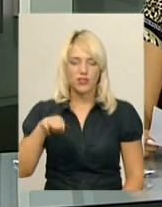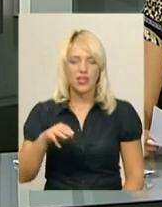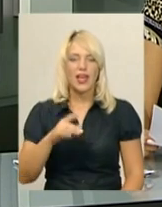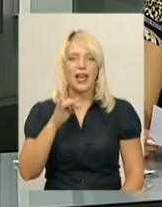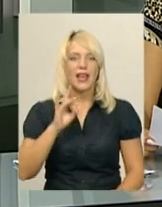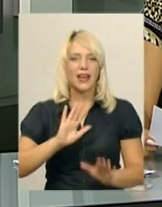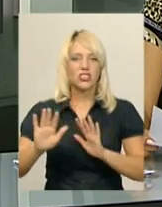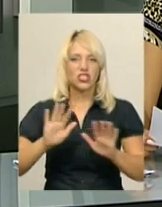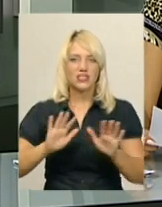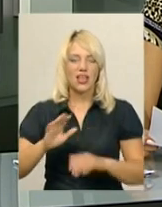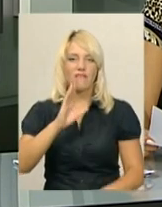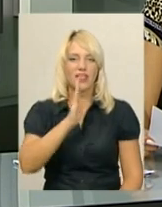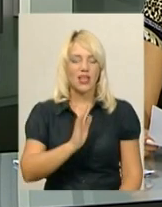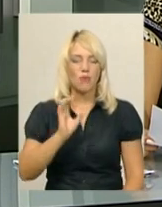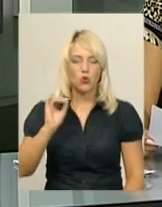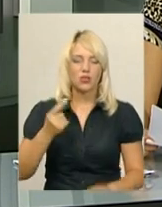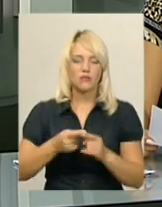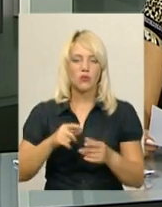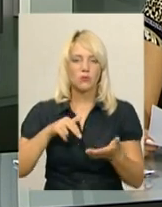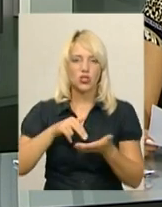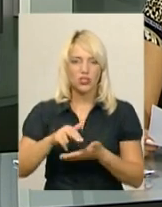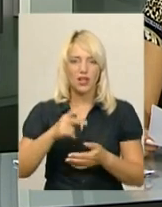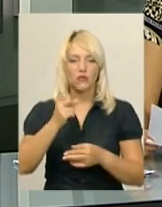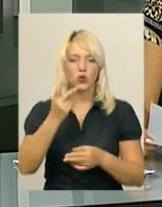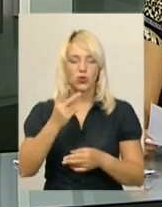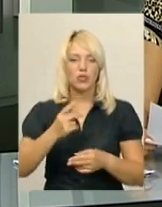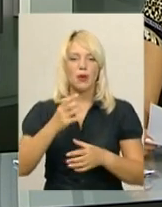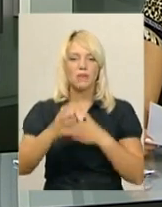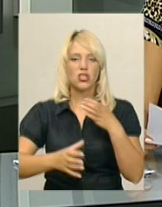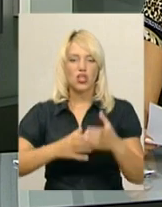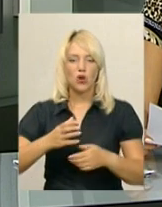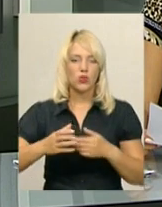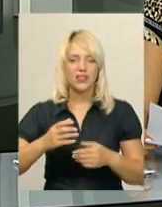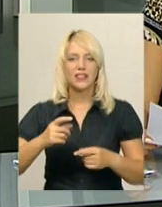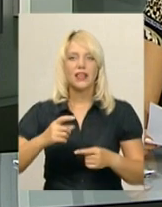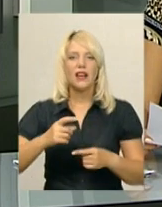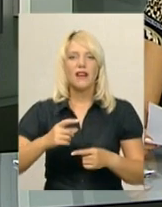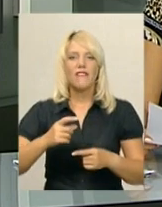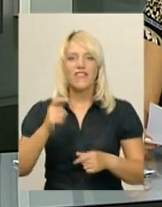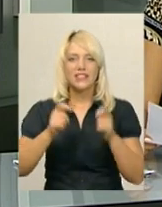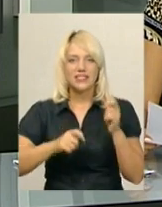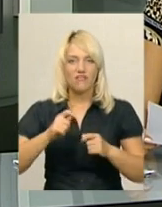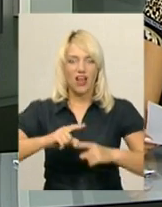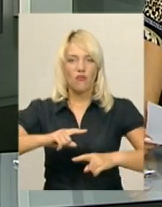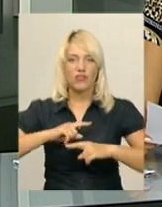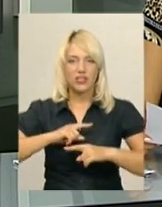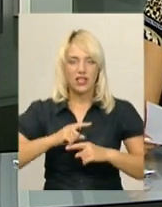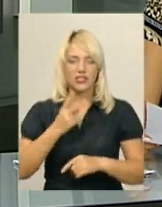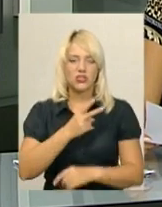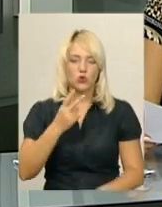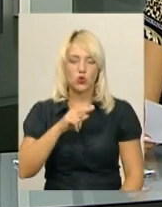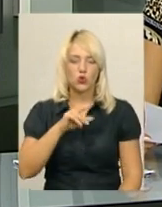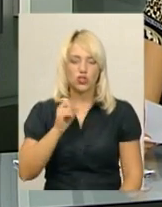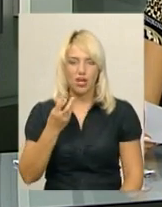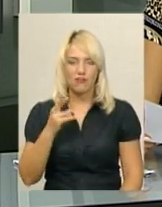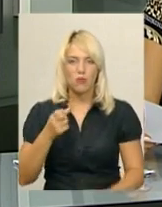Юрченка. Ця стрічка пройшла у фінал другого міжнародного кінофестивалю «Бруківка», який, нагадаю, проходив з 22 по 24 червня